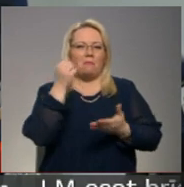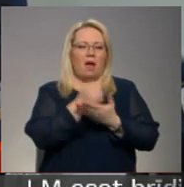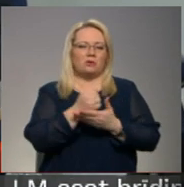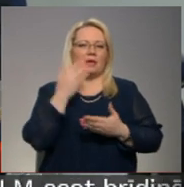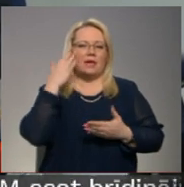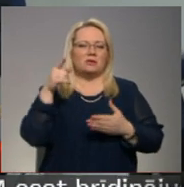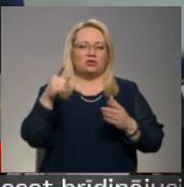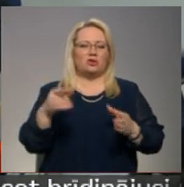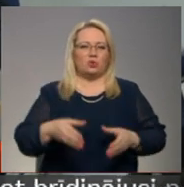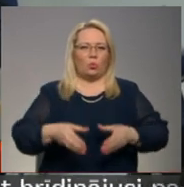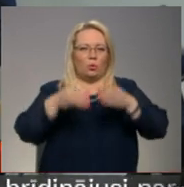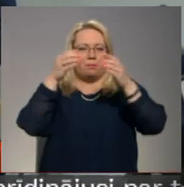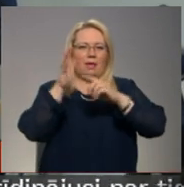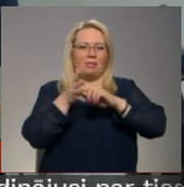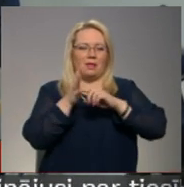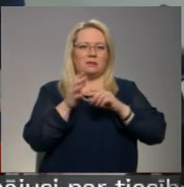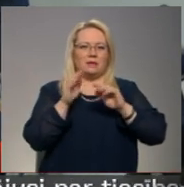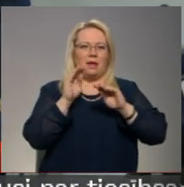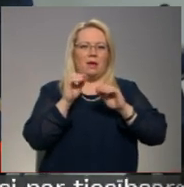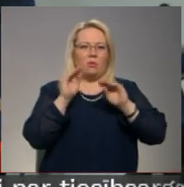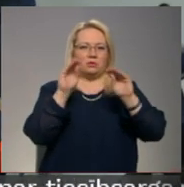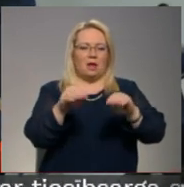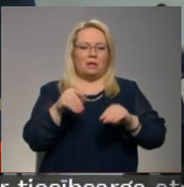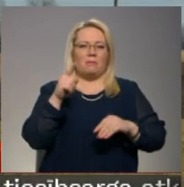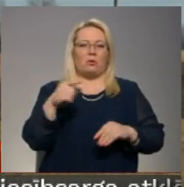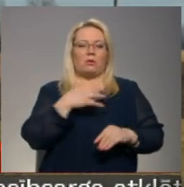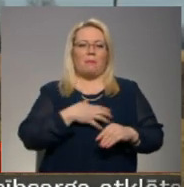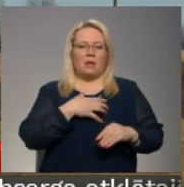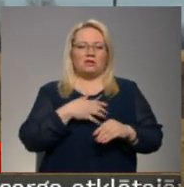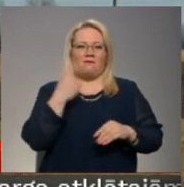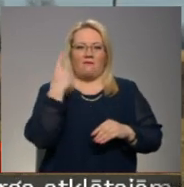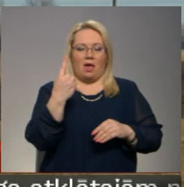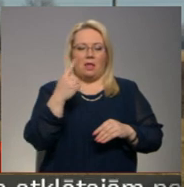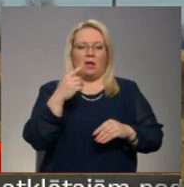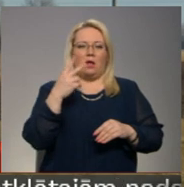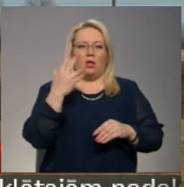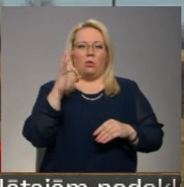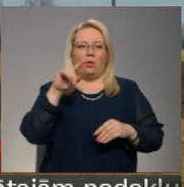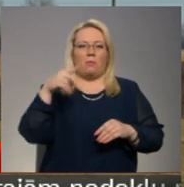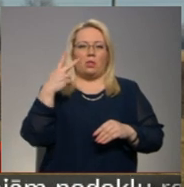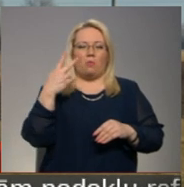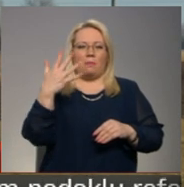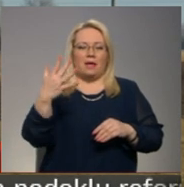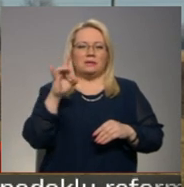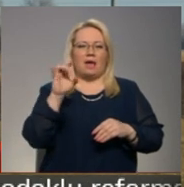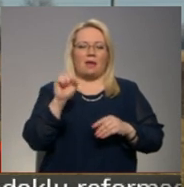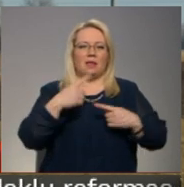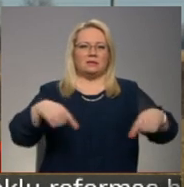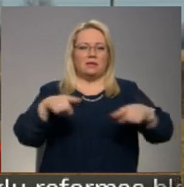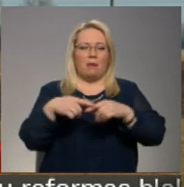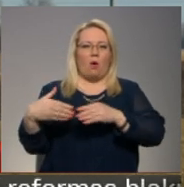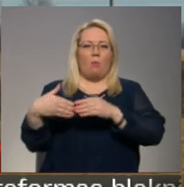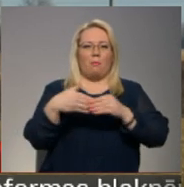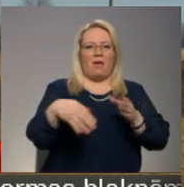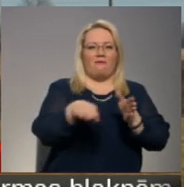turbinas izvietot. Vienu ģeneratori izvietošanai esot nepieciešami nokomants 2 hektāru zemes un pievada ceļ, bet lauksaimniecas